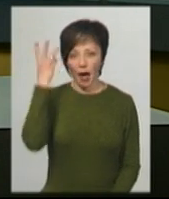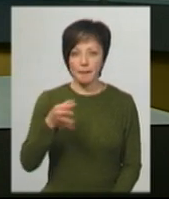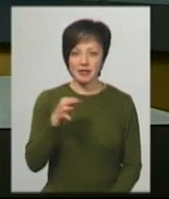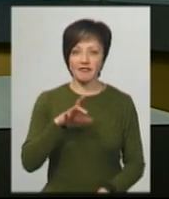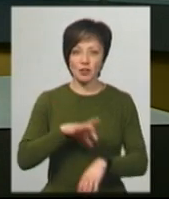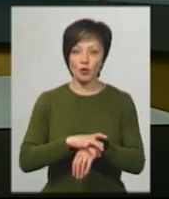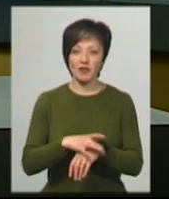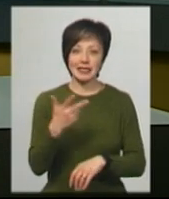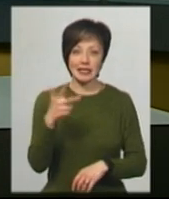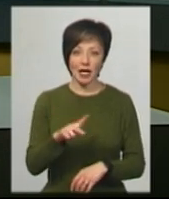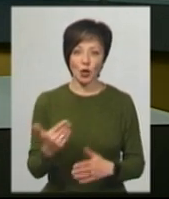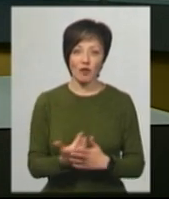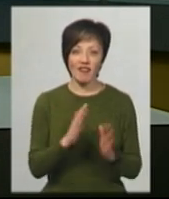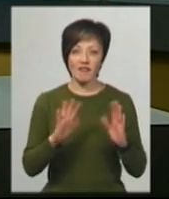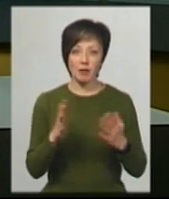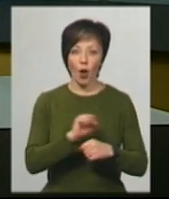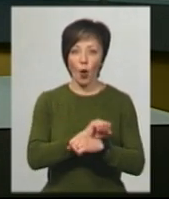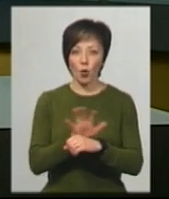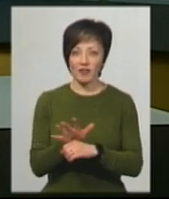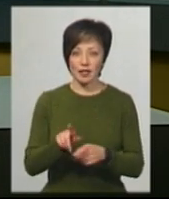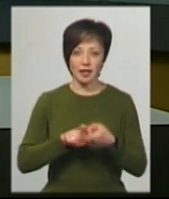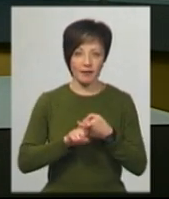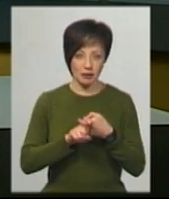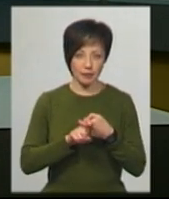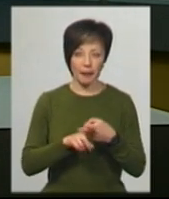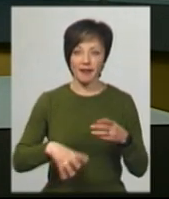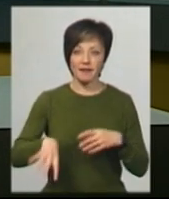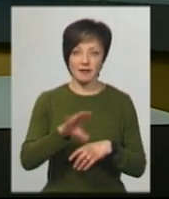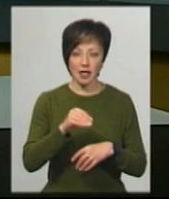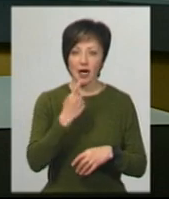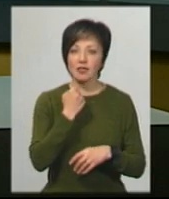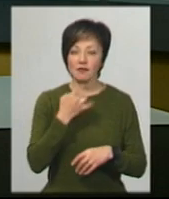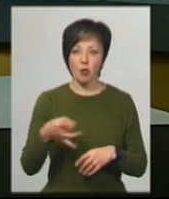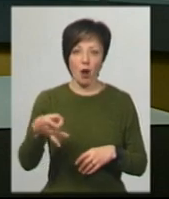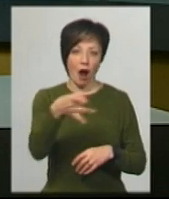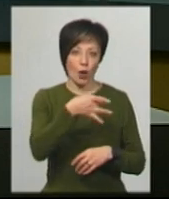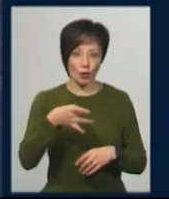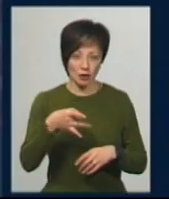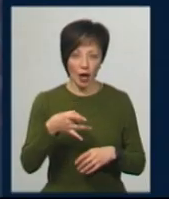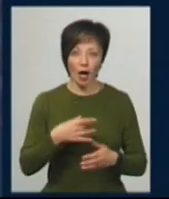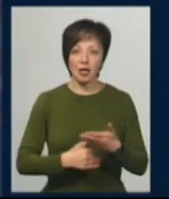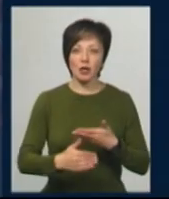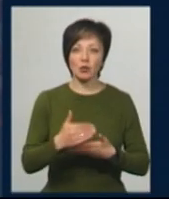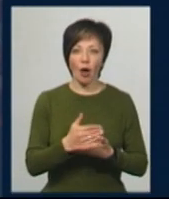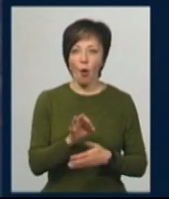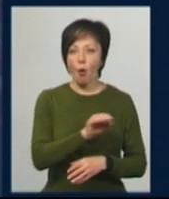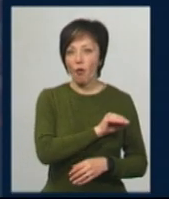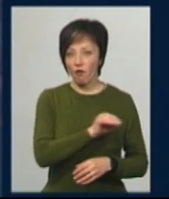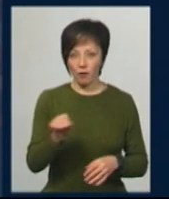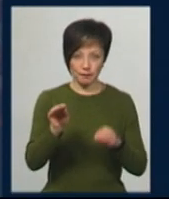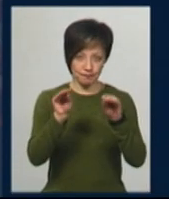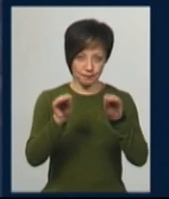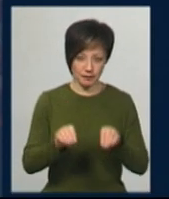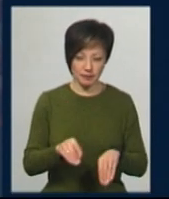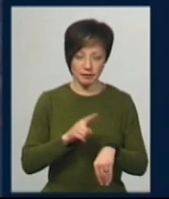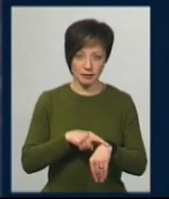зафіксовано ще три нових випадків коронавірусної інфекції. Усі у Красилівському районі. За останніми офіційними даними, на цю